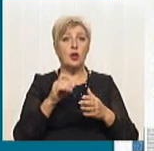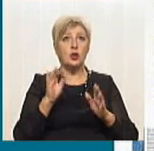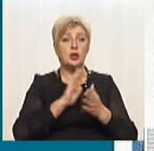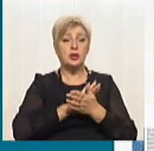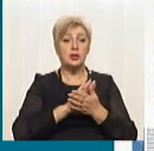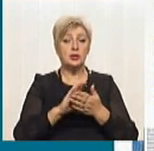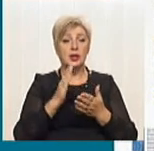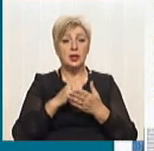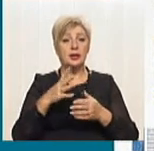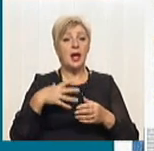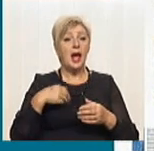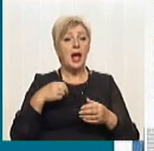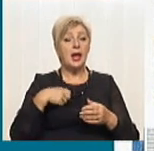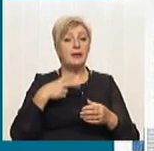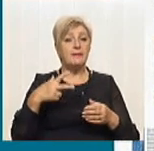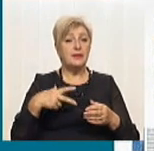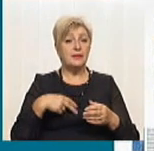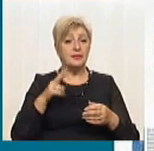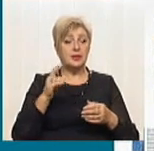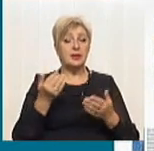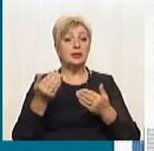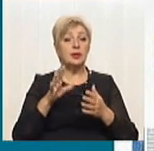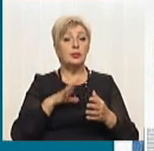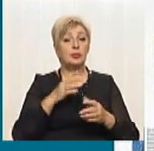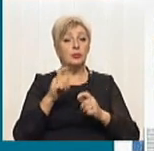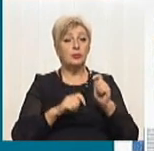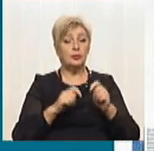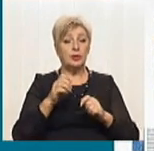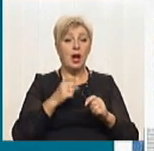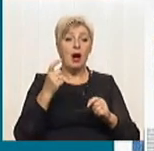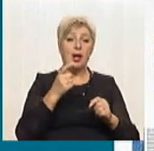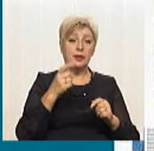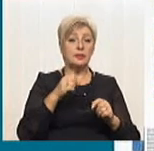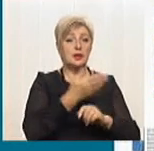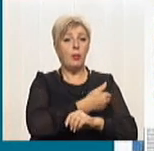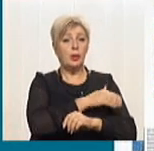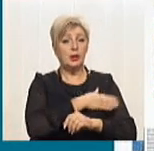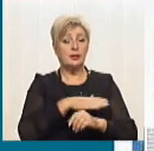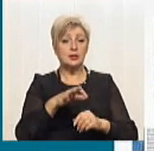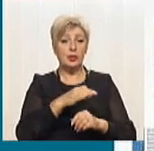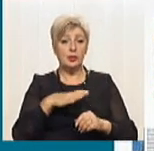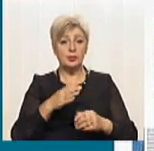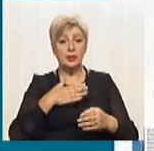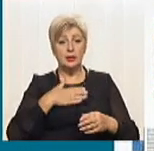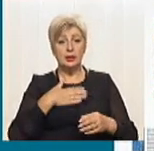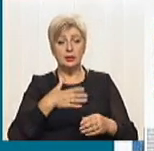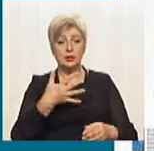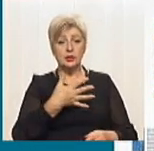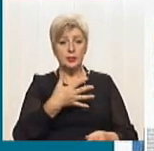'єктів, є Львівська якраз, де відбувався форум Харківська та Полтавська області. Наше там 51